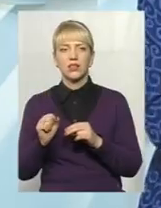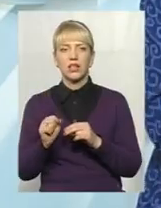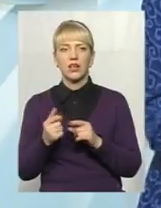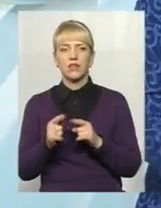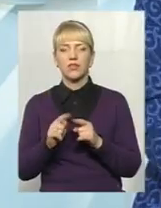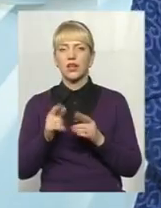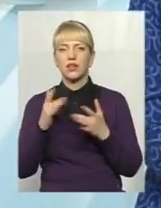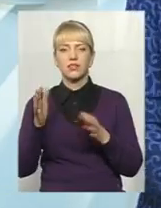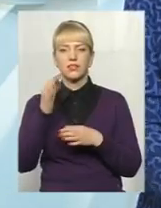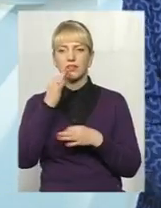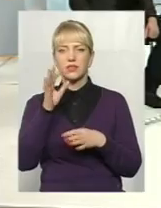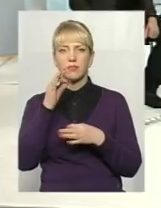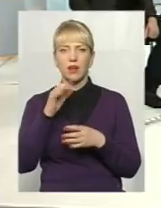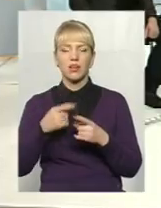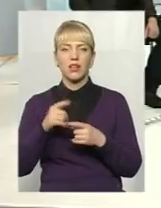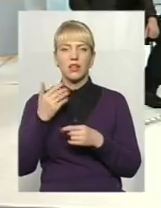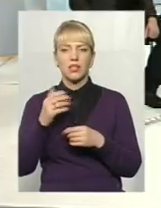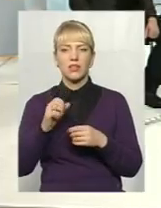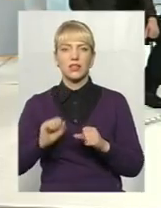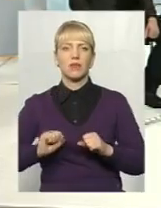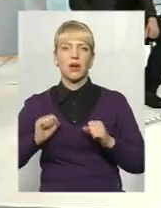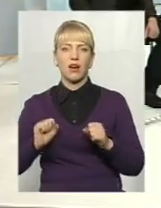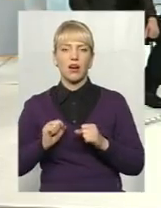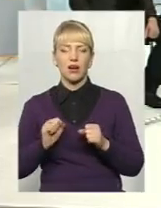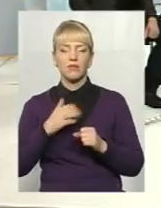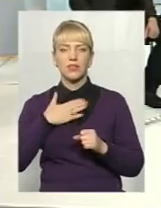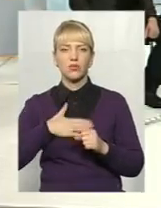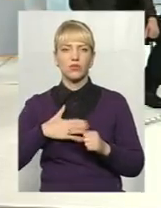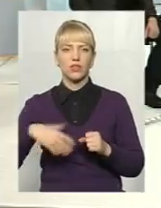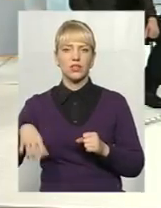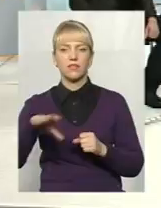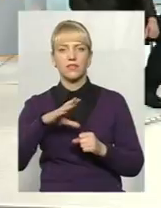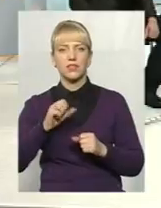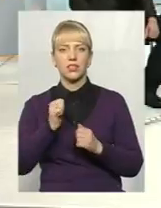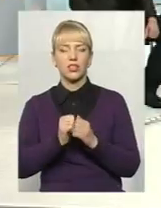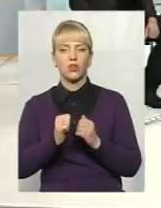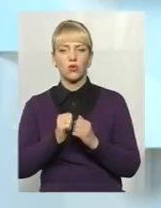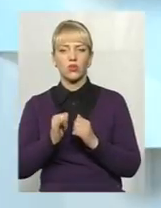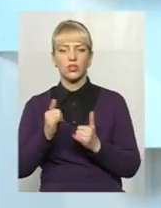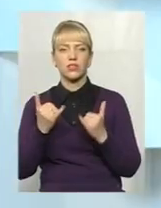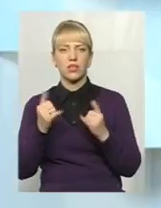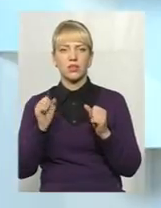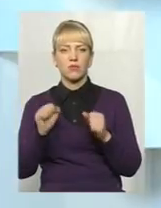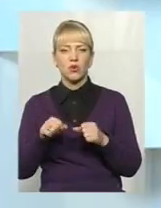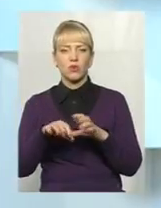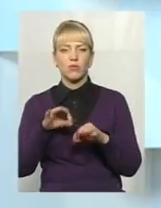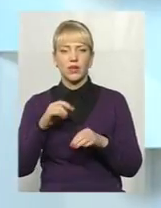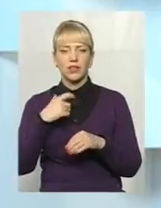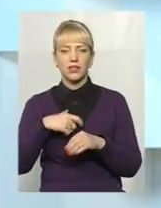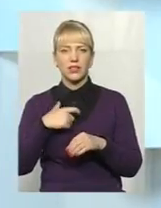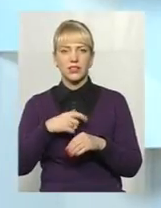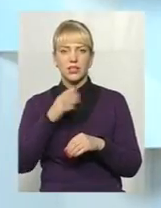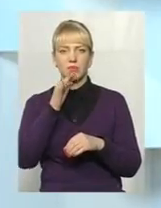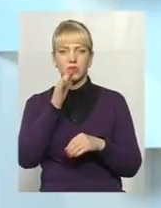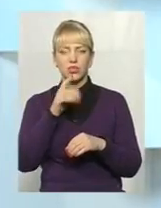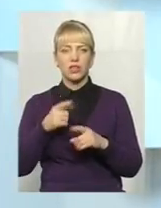смак? Абсолютно, ми намагаємося задовільнити усіх, і кожен вже зараз може обрати для себе той час, коли варто приїхати в місце